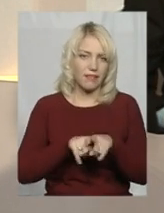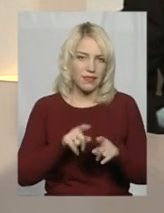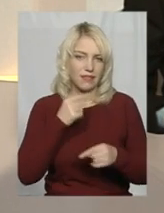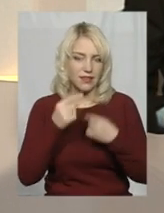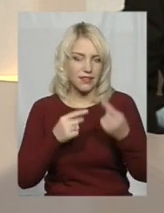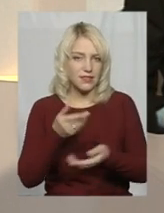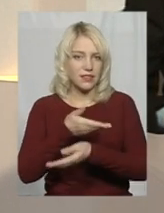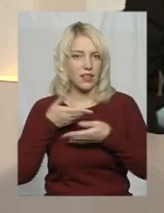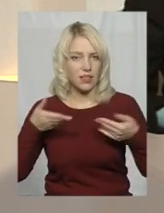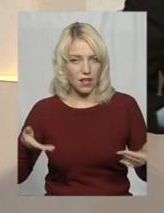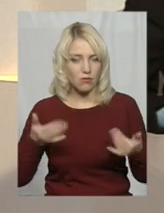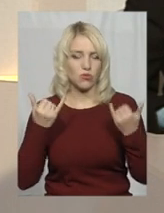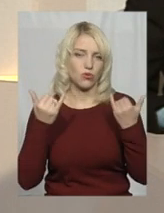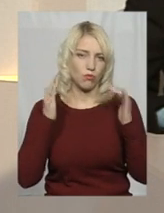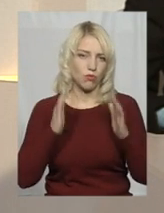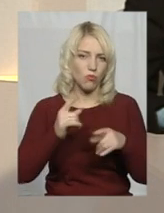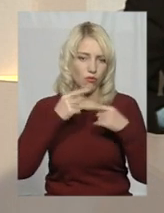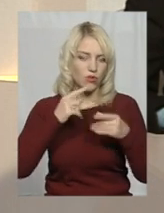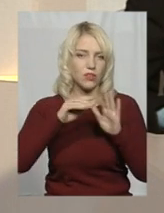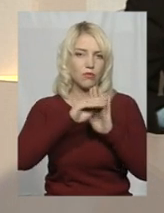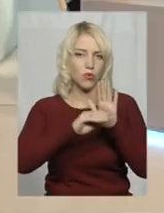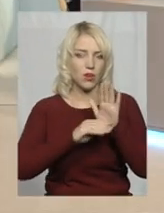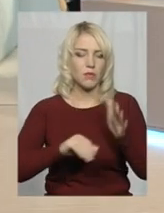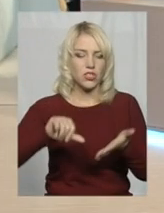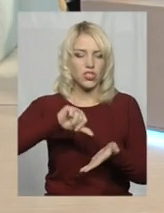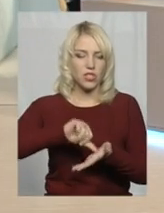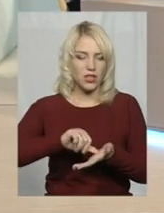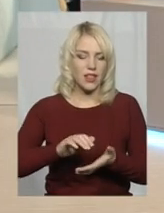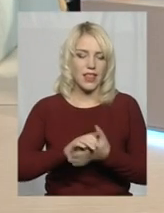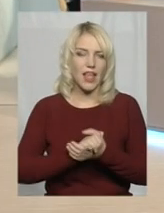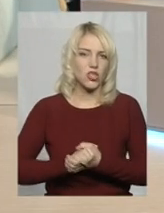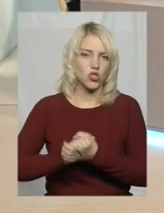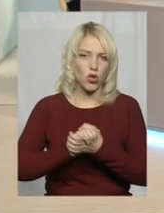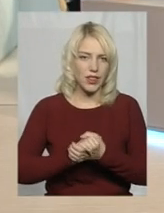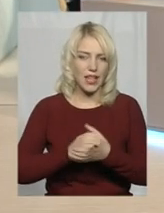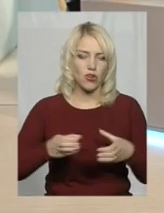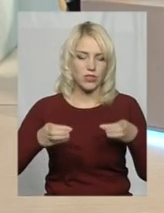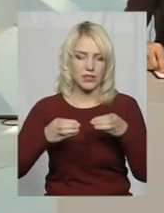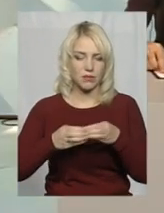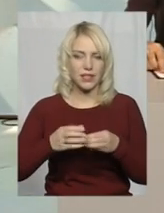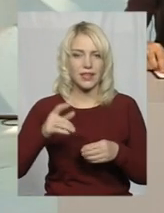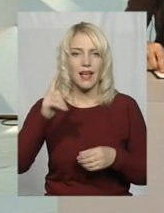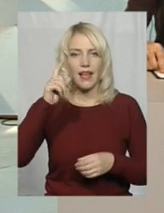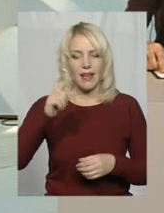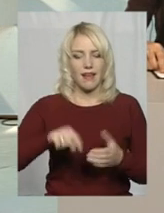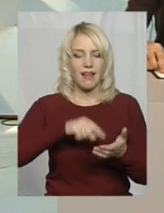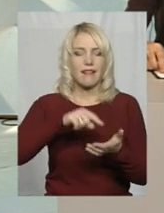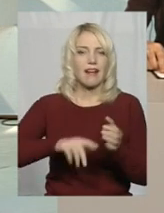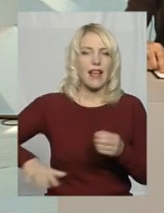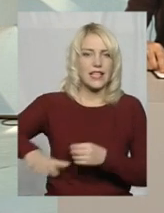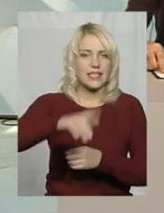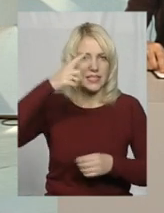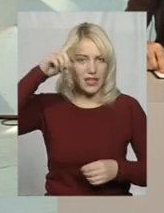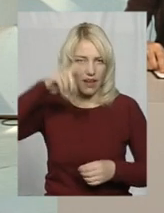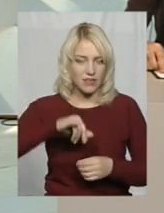говоритимемо у сьогоднішній програмі із членом Національної спілки краєзнавців України і заступником директора Державного історико-культурного